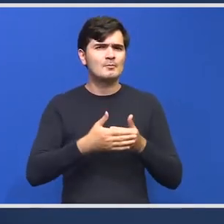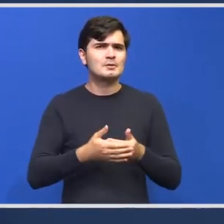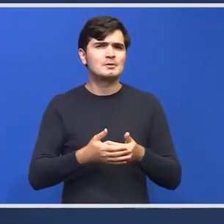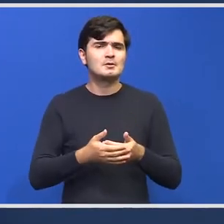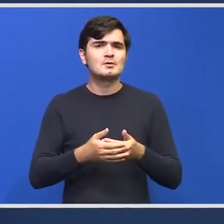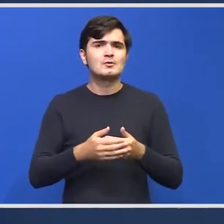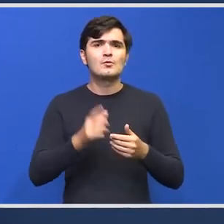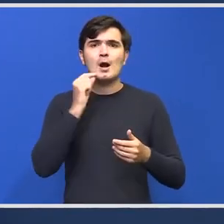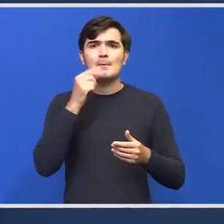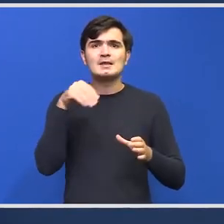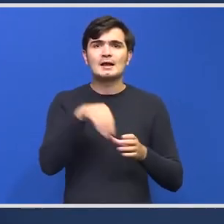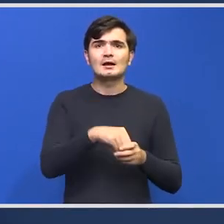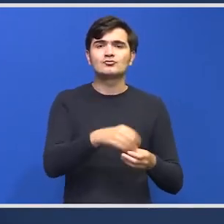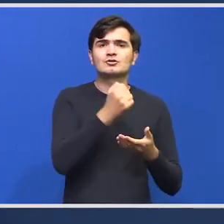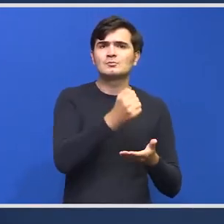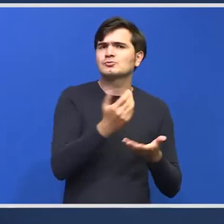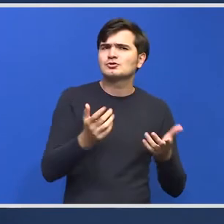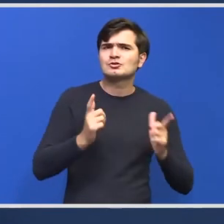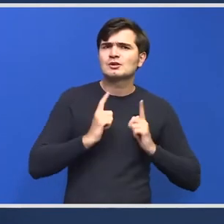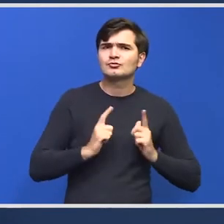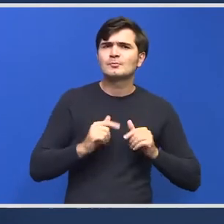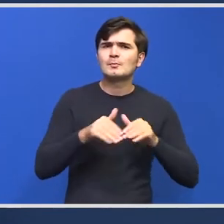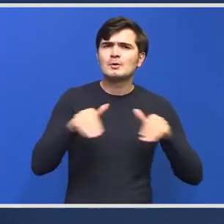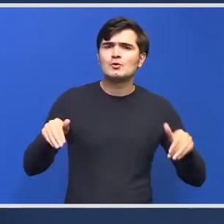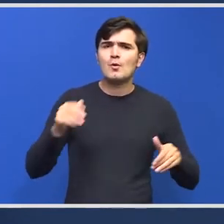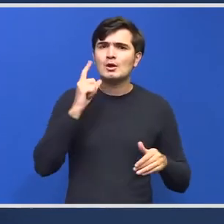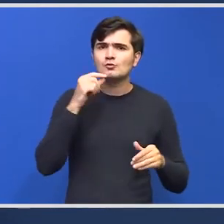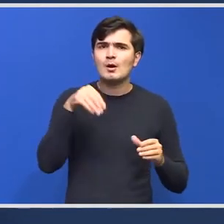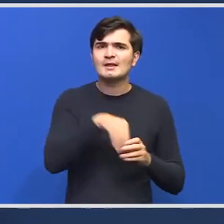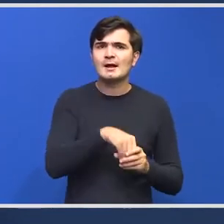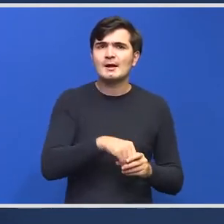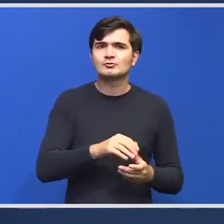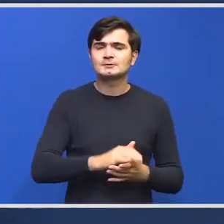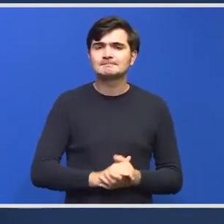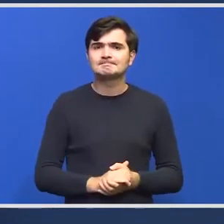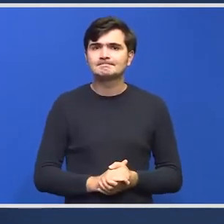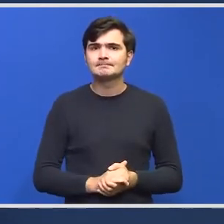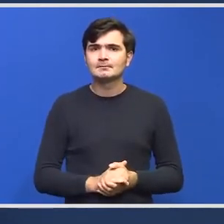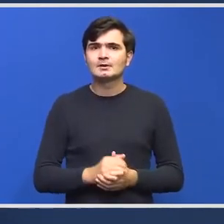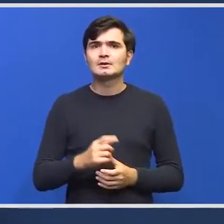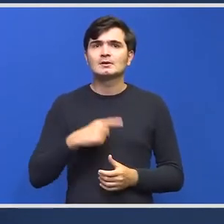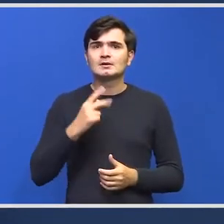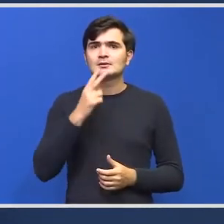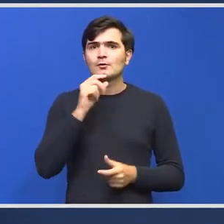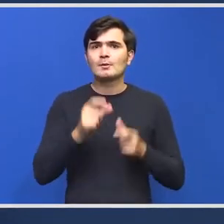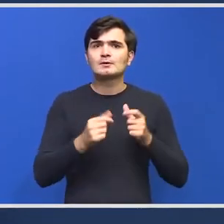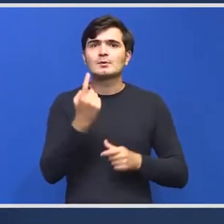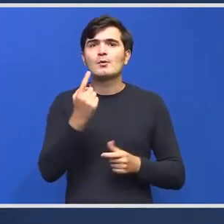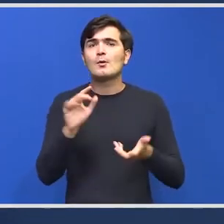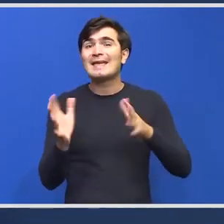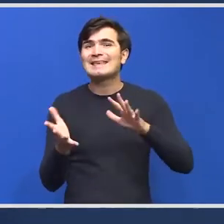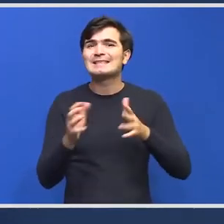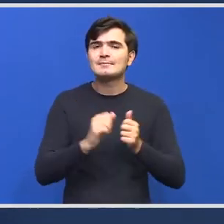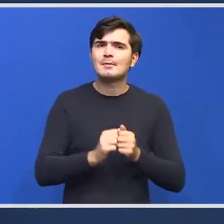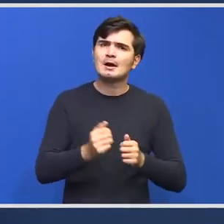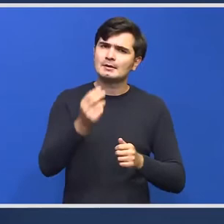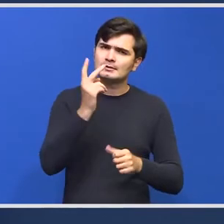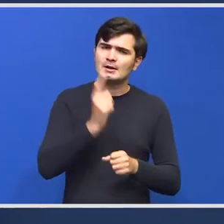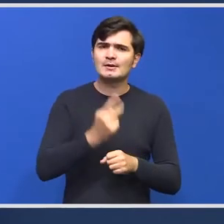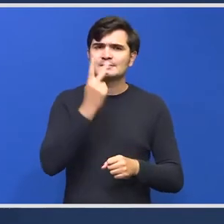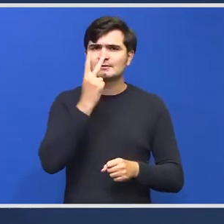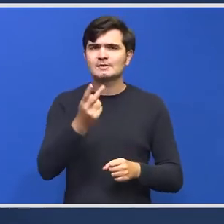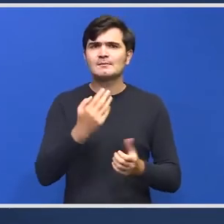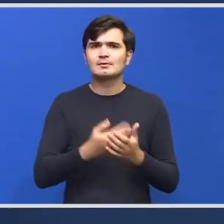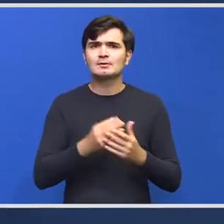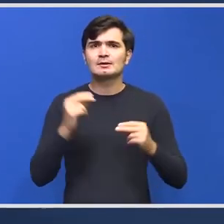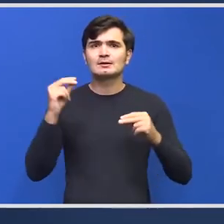se pot aștepta bugetarii? Vorbim de milioane de angajați. Este vorba de estimări deocamdată. Haideți să vedem datoria ca